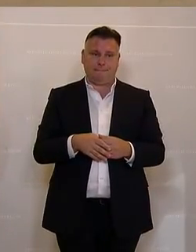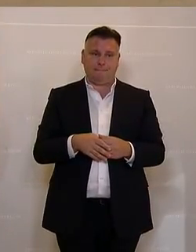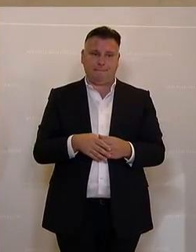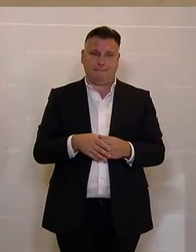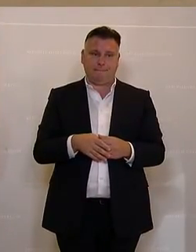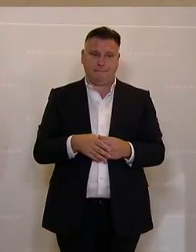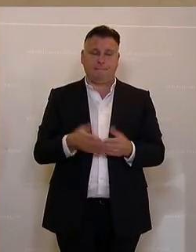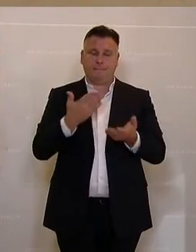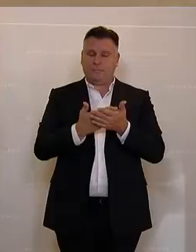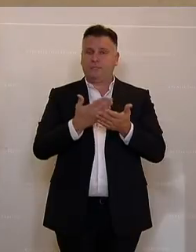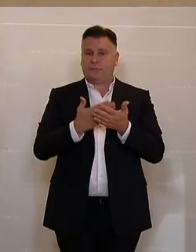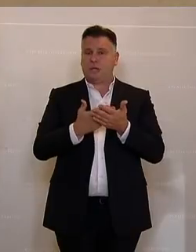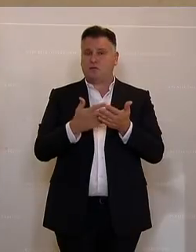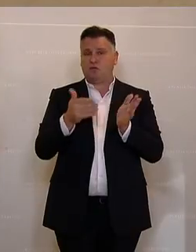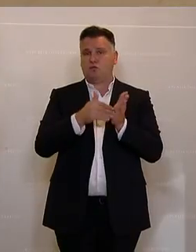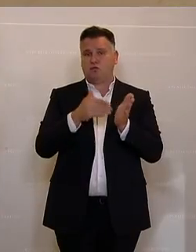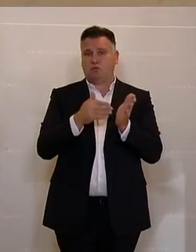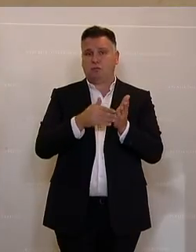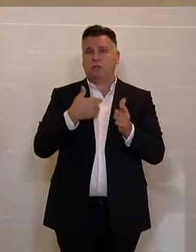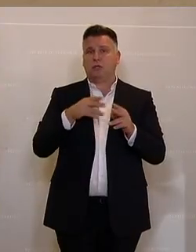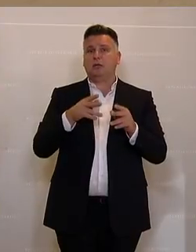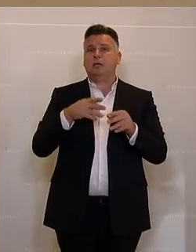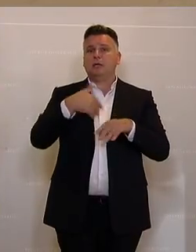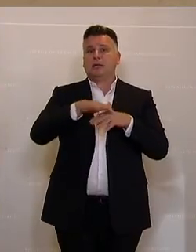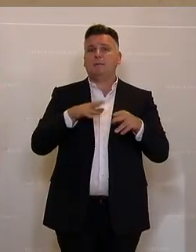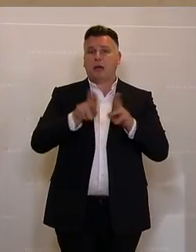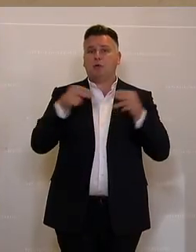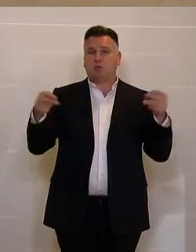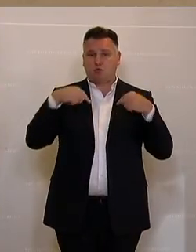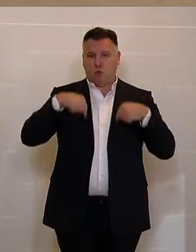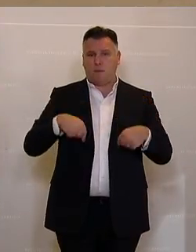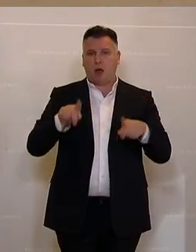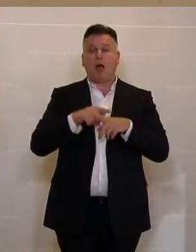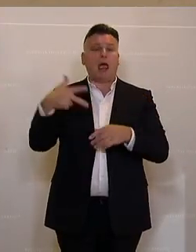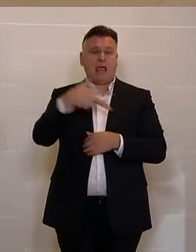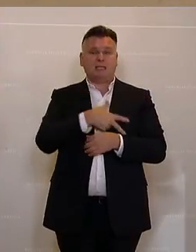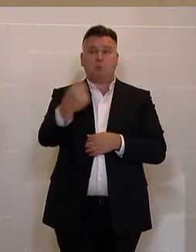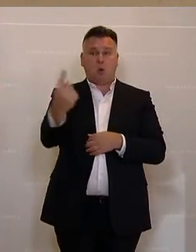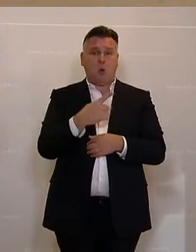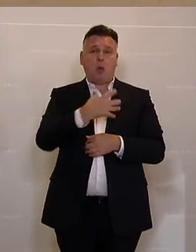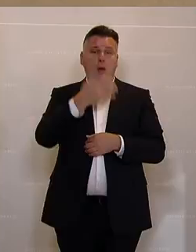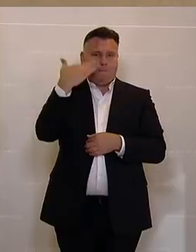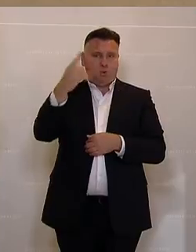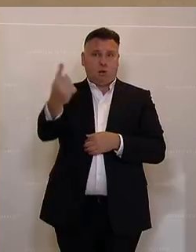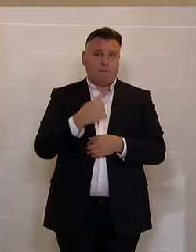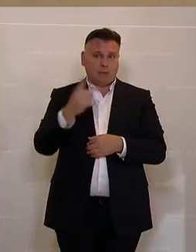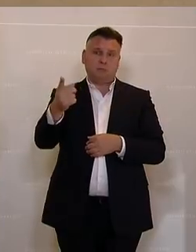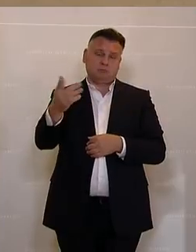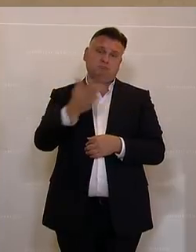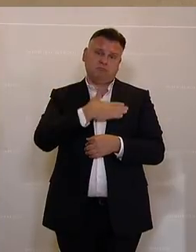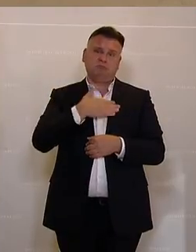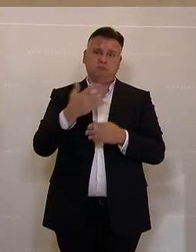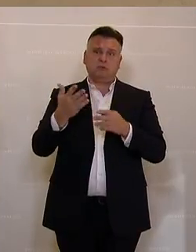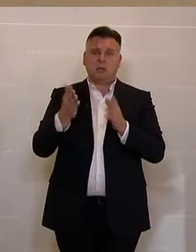Und ganz bemerkenswert muss ich sagen, ich bin auch Gemeindepunktobmann unseres Bezirks, es kommen auch SPÖ-Bürgermeister zu mir, die bitten, bitte setzt